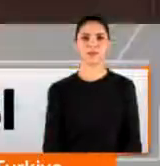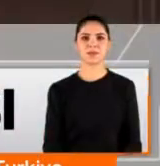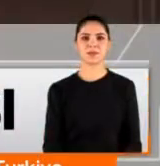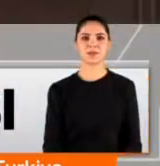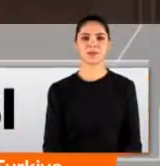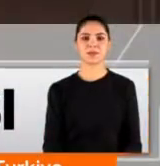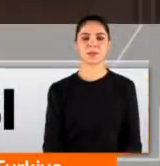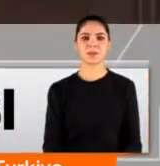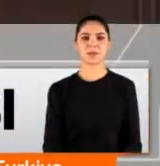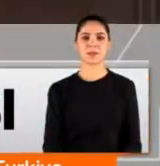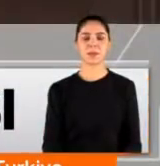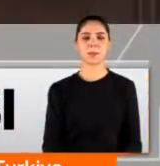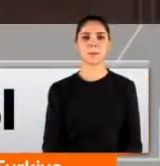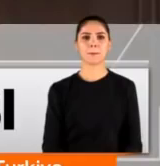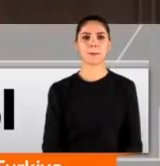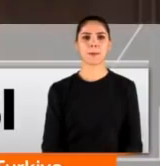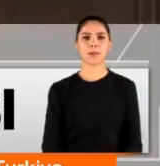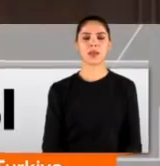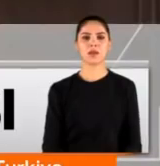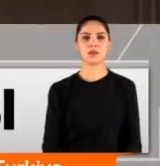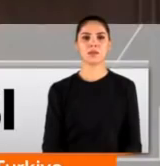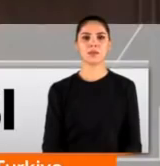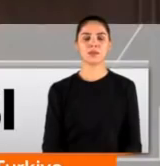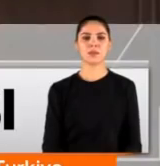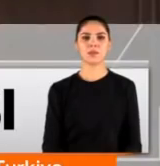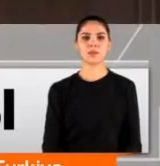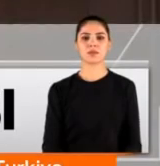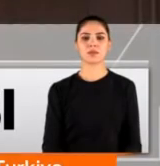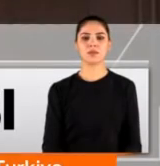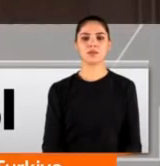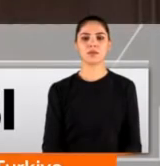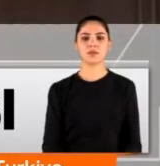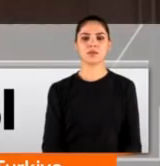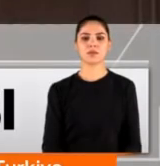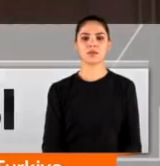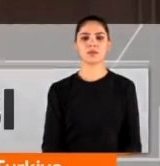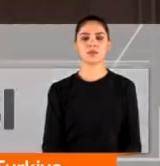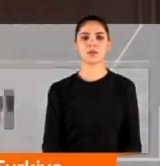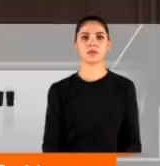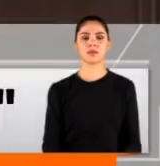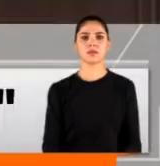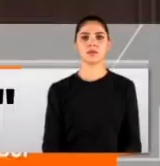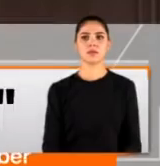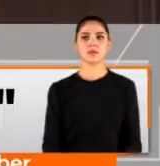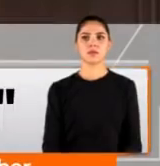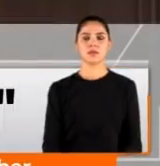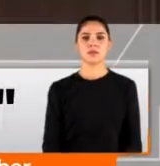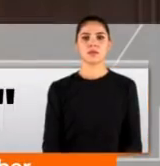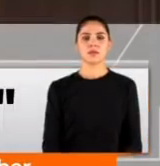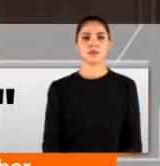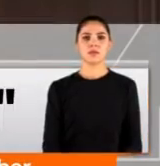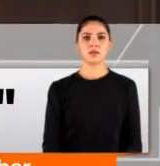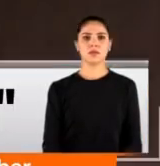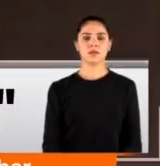Sayın Bahçeli'nin de ifade ettiği gibi, bu ittifak asla gizli veya açık pazarlıklar